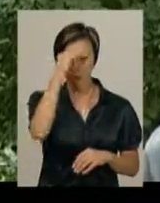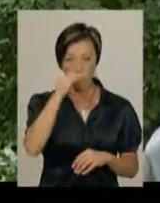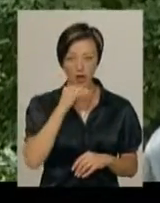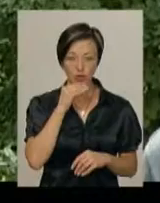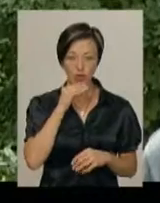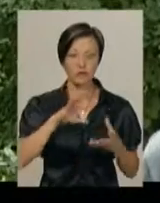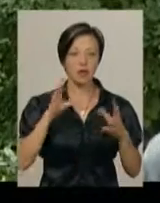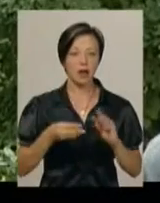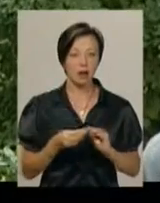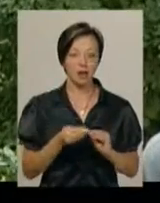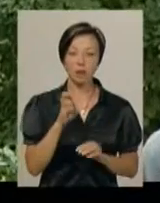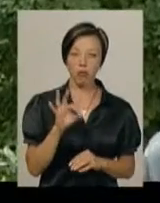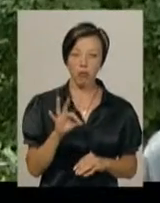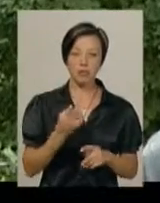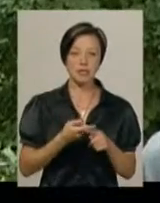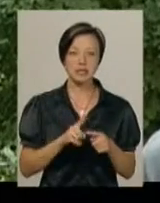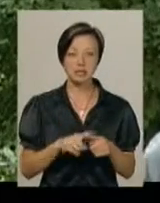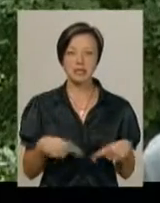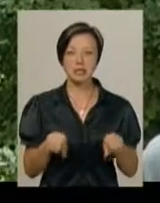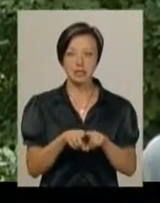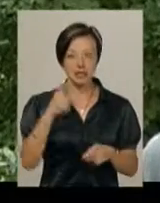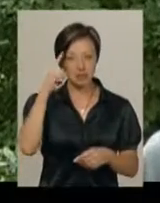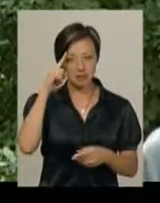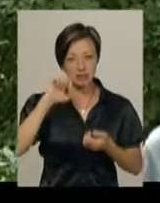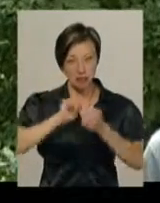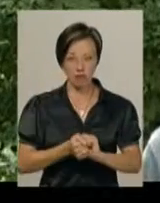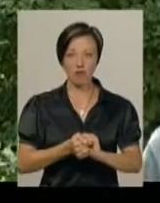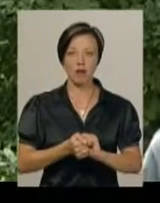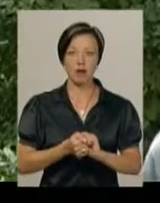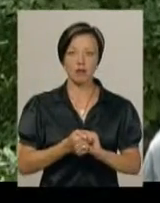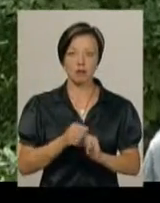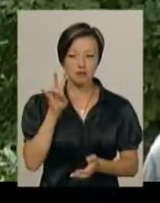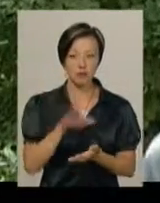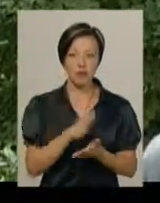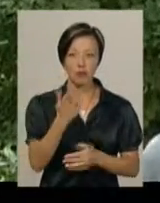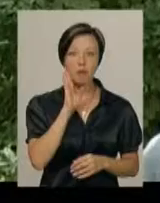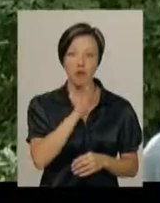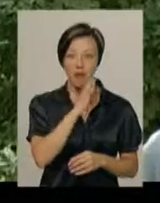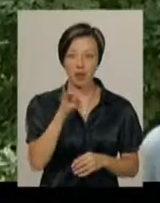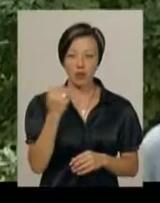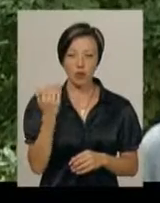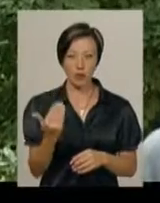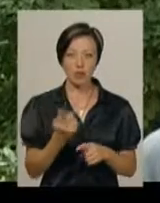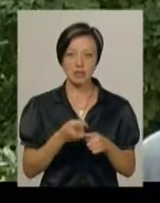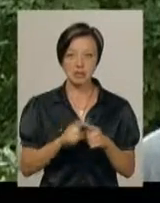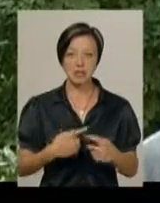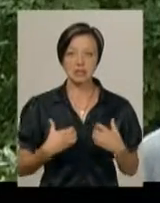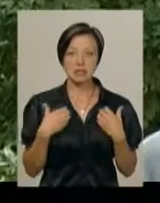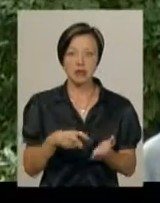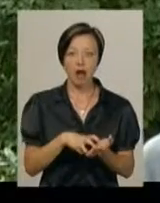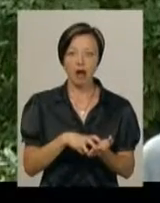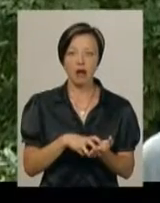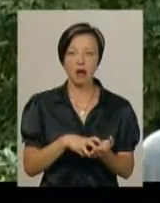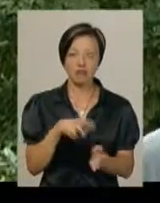взагалі. Тому що це настільки закарбувалося в пам'яті і його мами, і його. Це страх, який